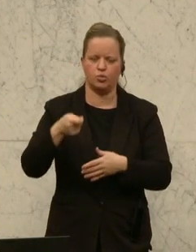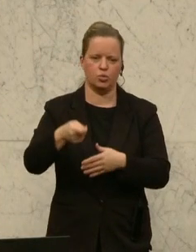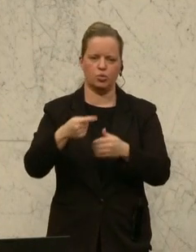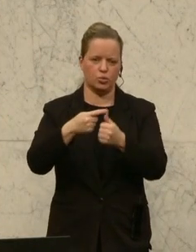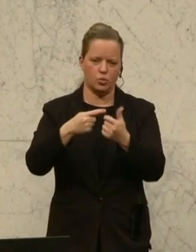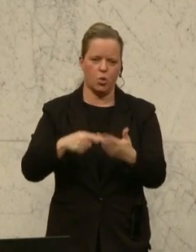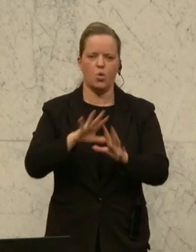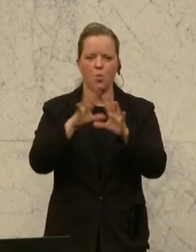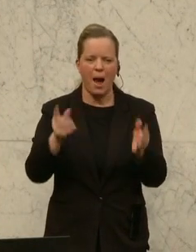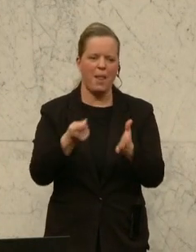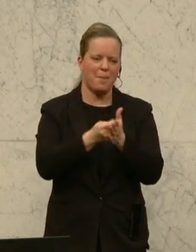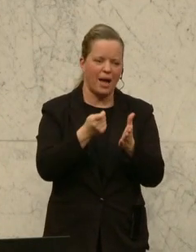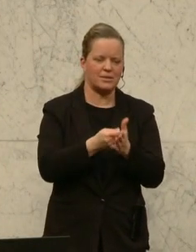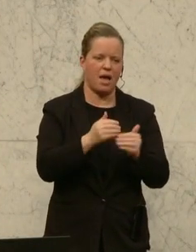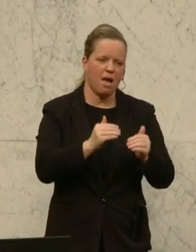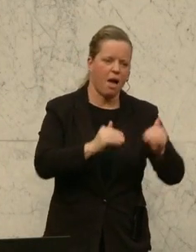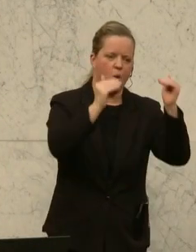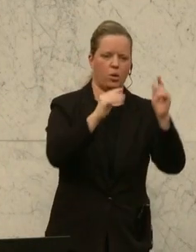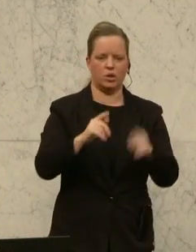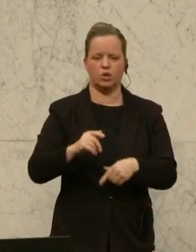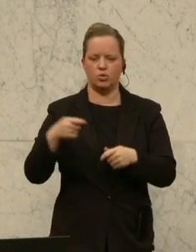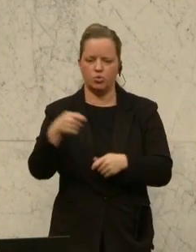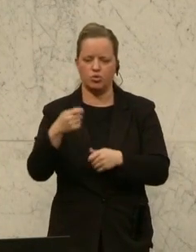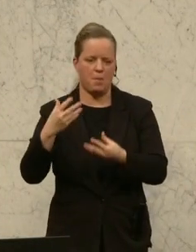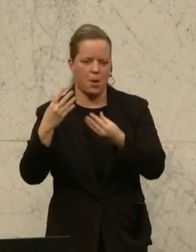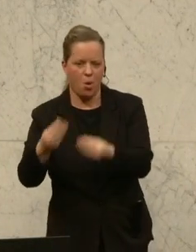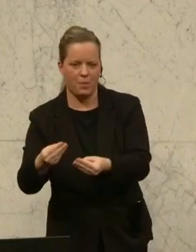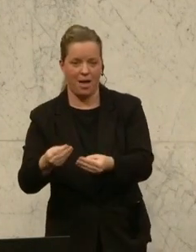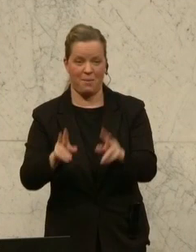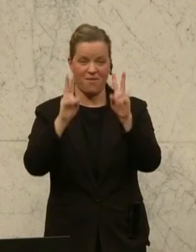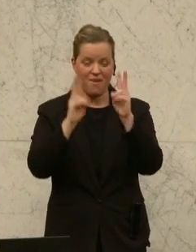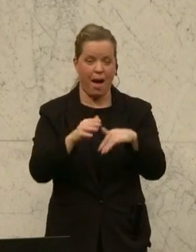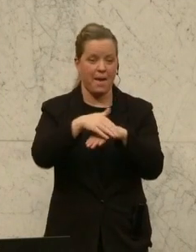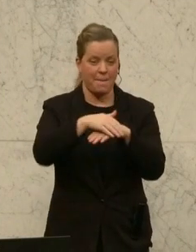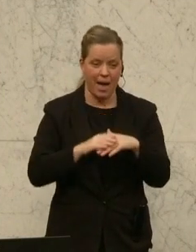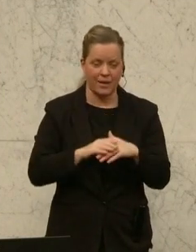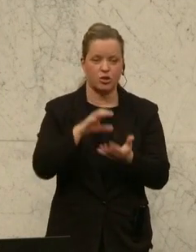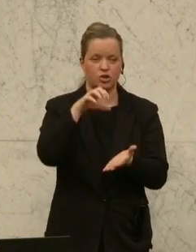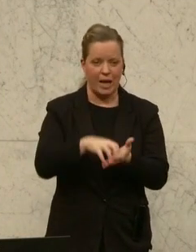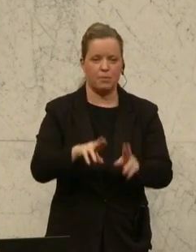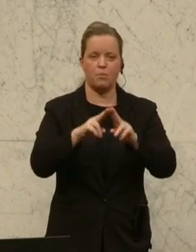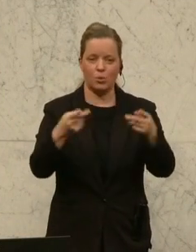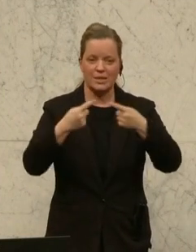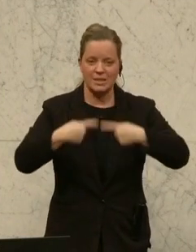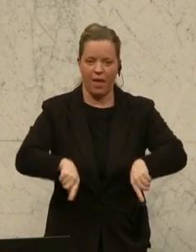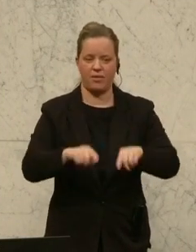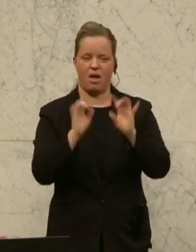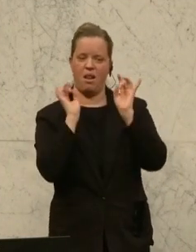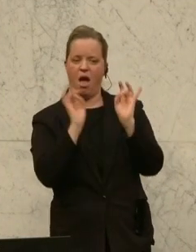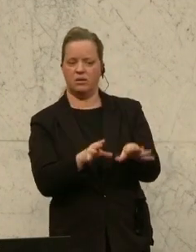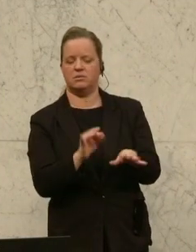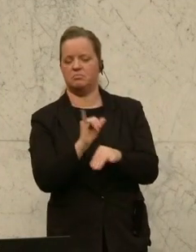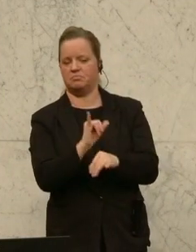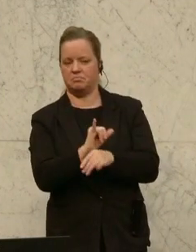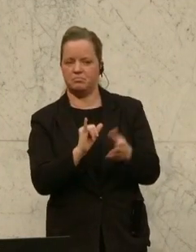und überall werden Preise erhöht und Zuschüsse gewährt. Und in Wirklichkeit werden Gemeinden, Städte und Bundesländer im Regen gestehen lassen. Jeder